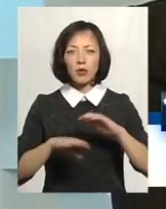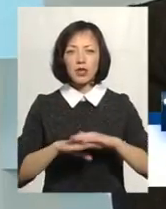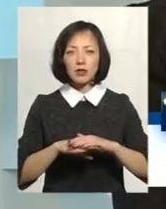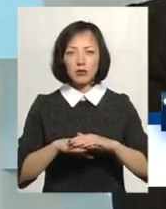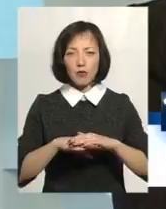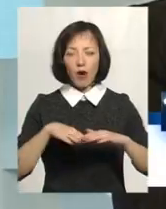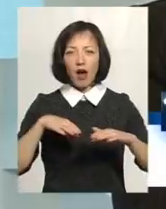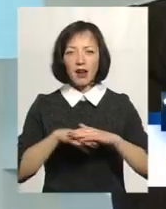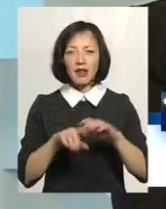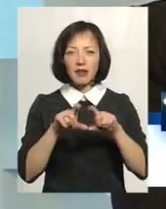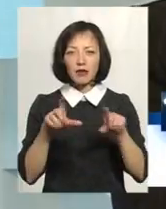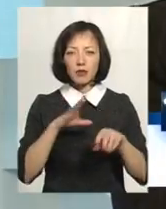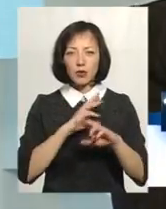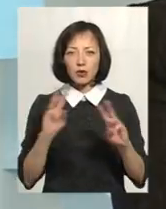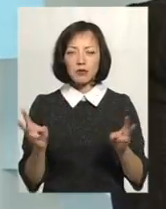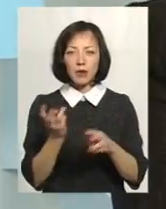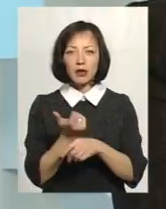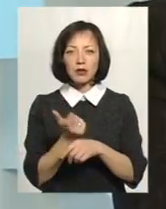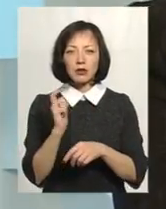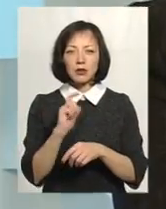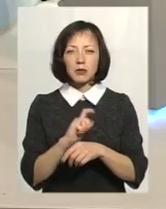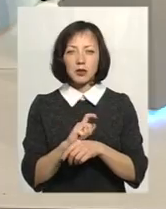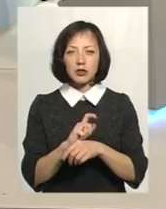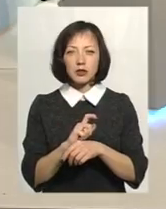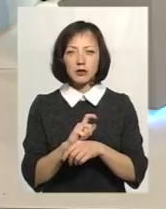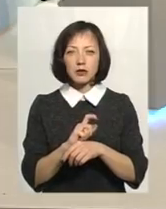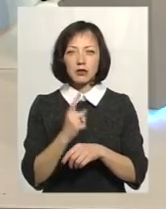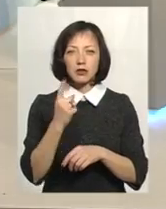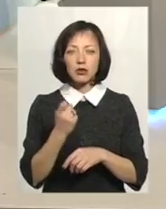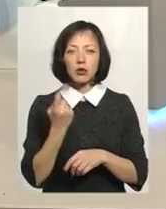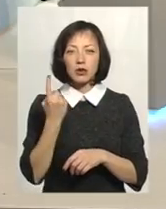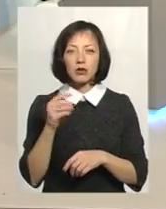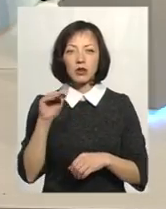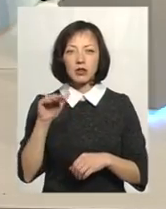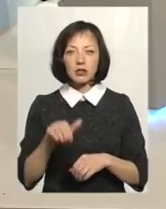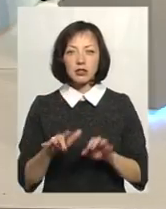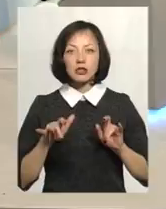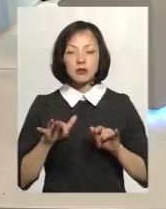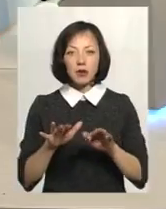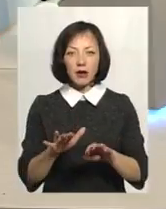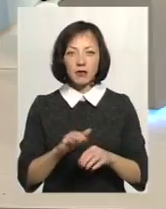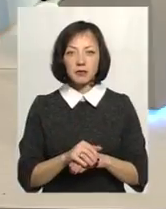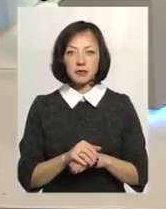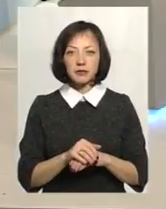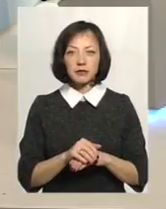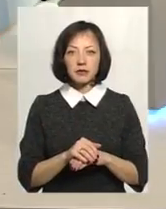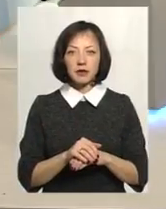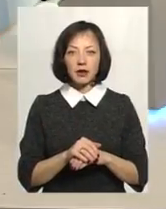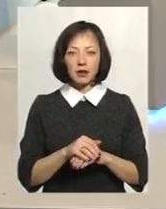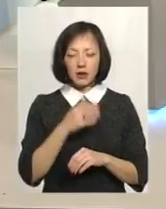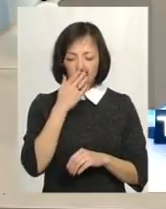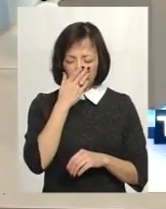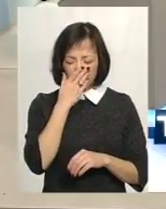архіві, коли було спалено більше 101 тисячі справ, вона, це найбільша